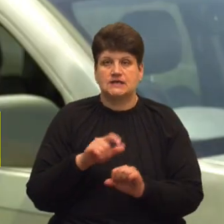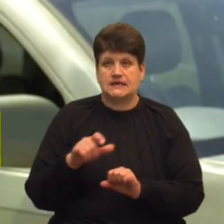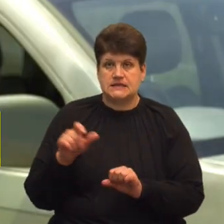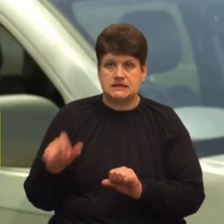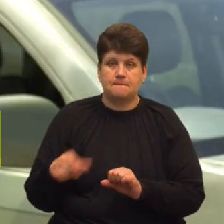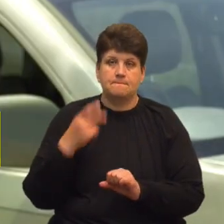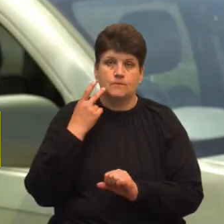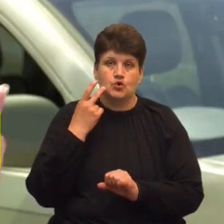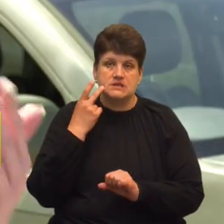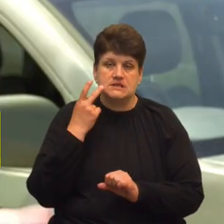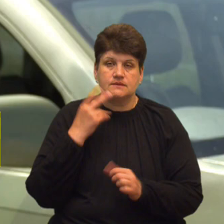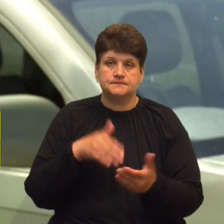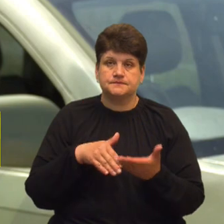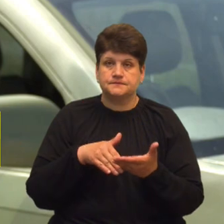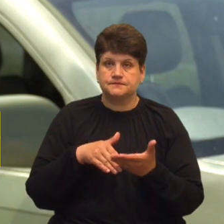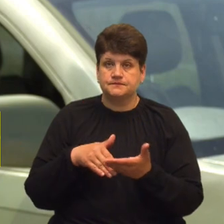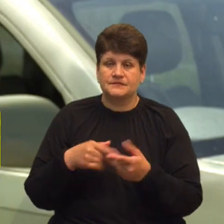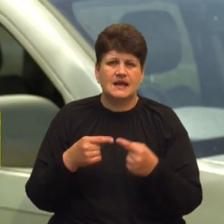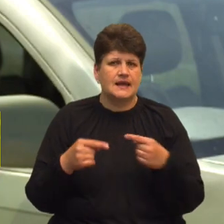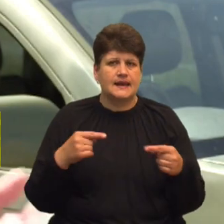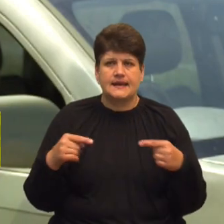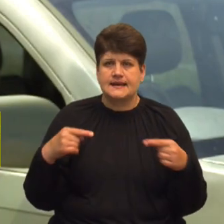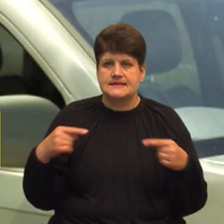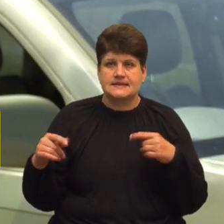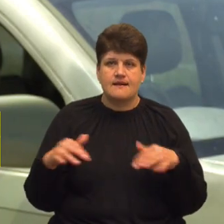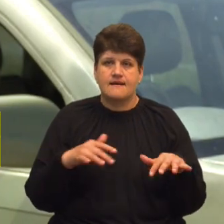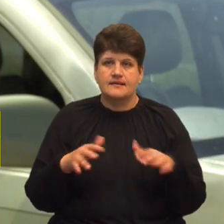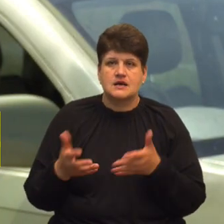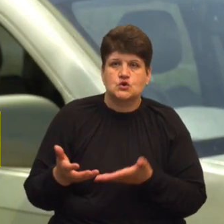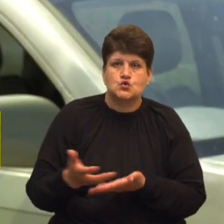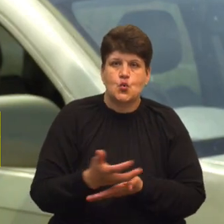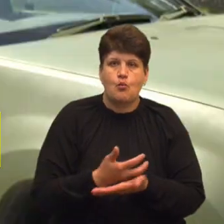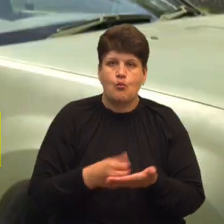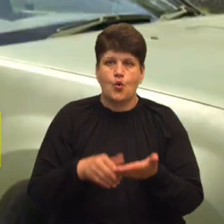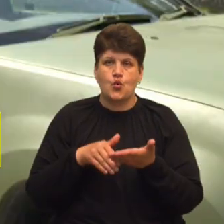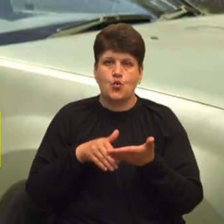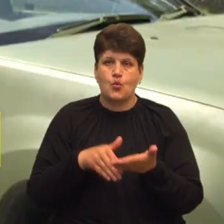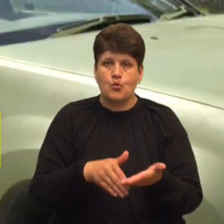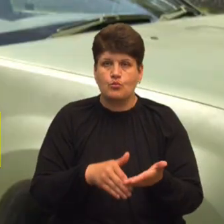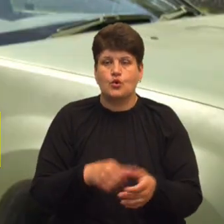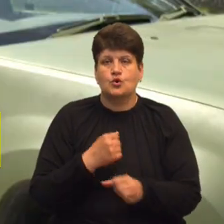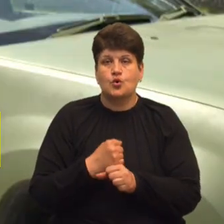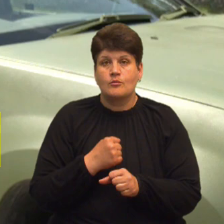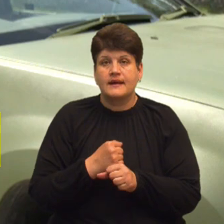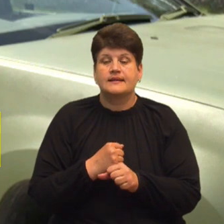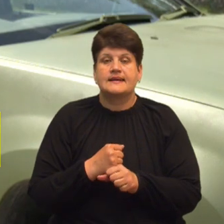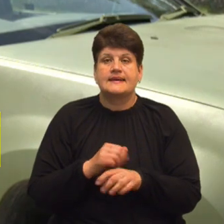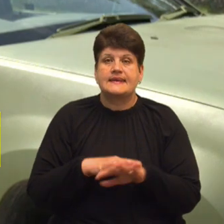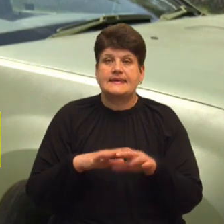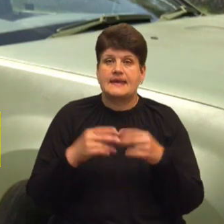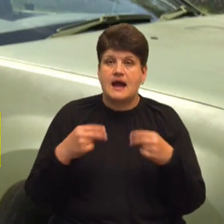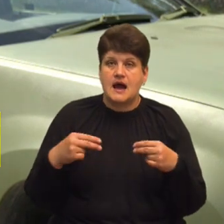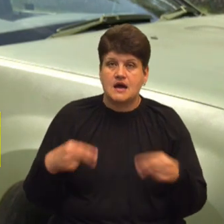постійно долучаємося до різних актів збору, допомоги. Робили ярмарки, робили